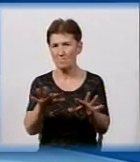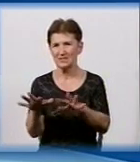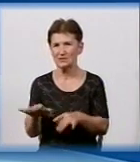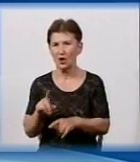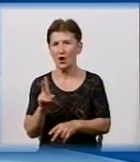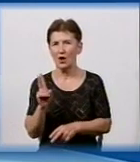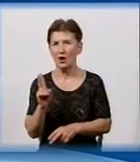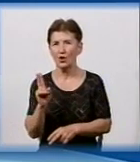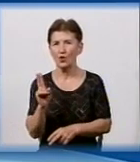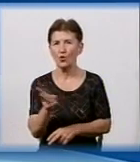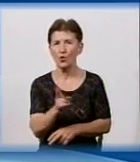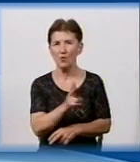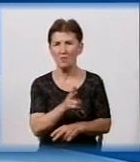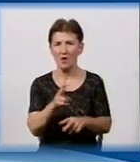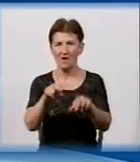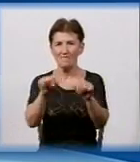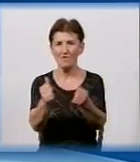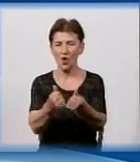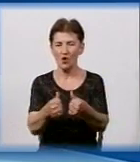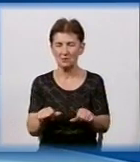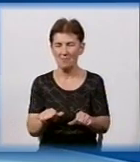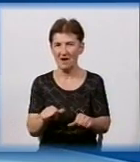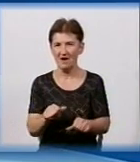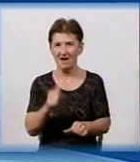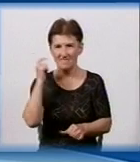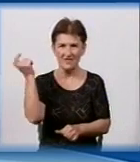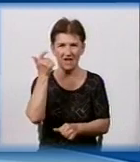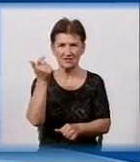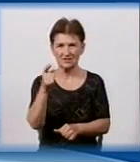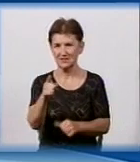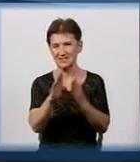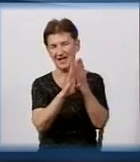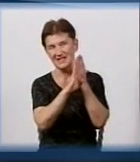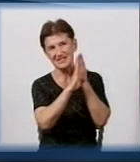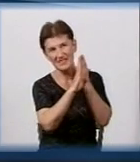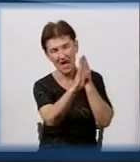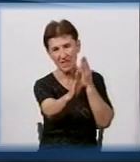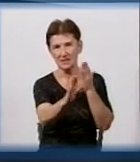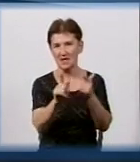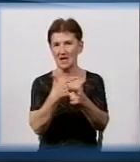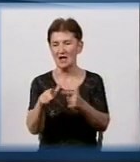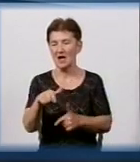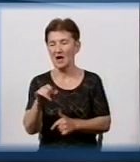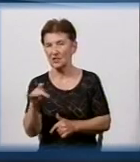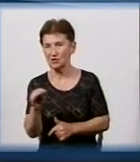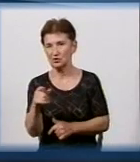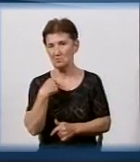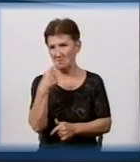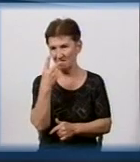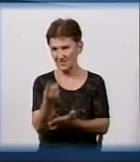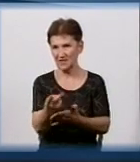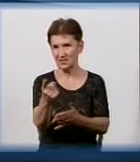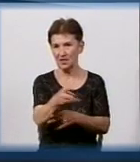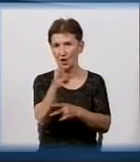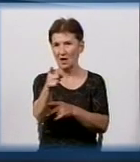того, кому форма власності цих стін чи гаражів. Якщо там ми бачили на відео, там, наприклад, був